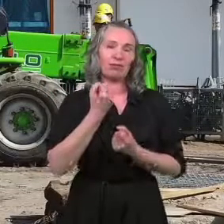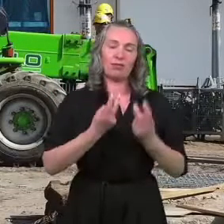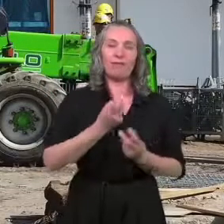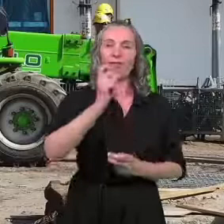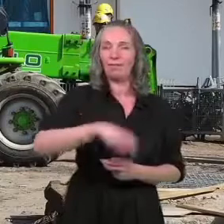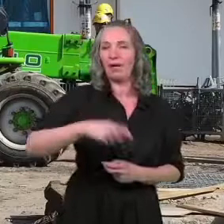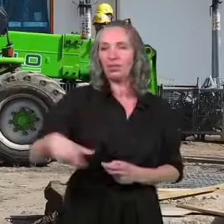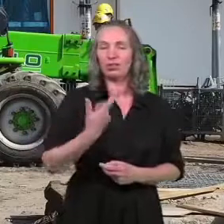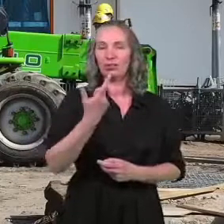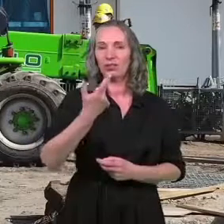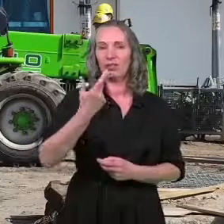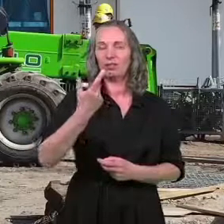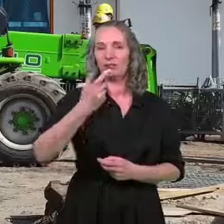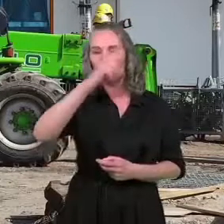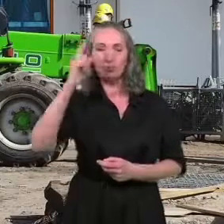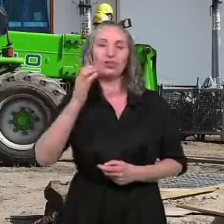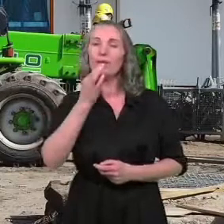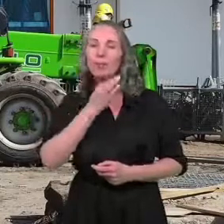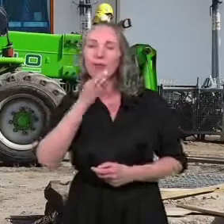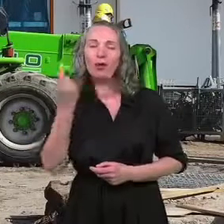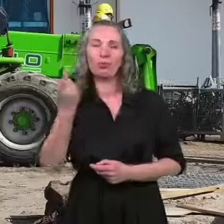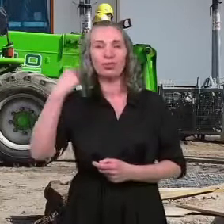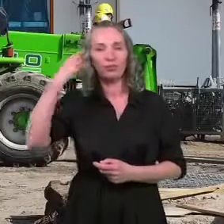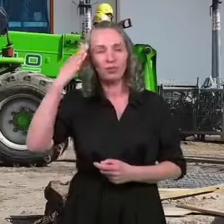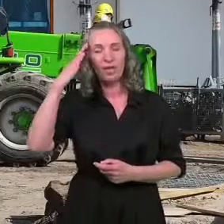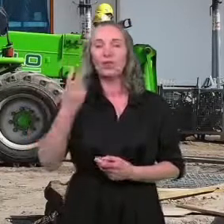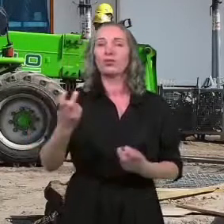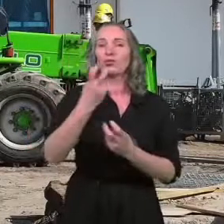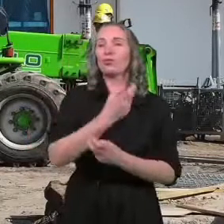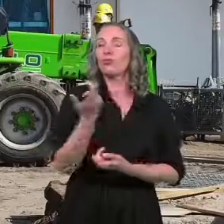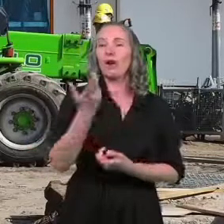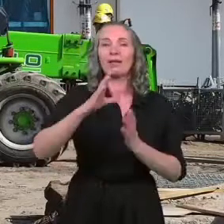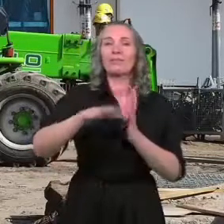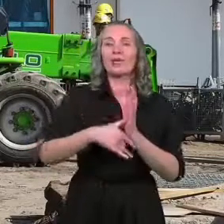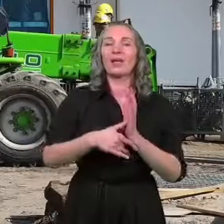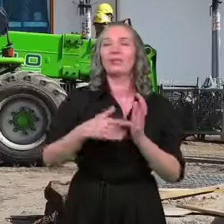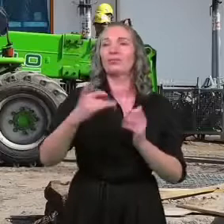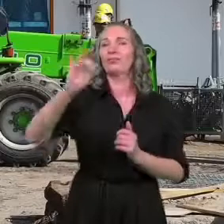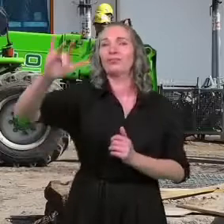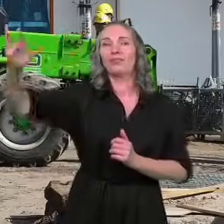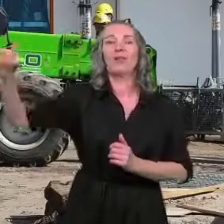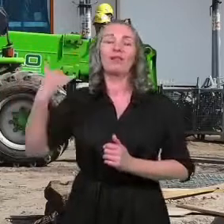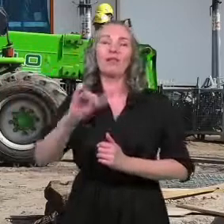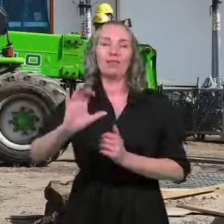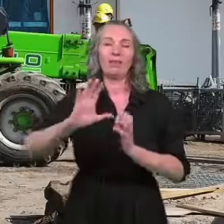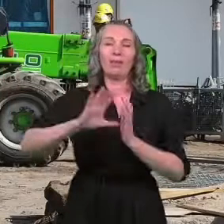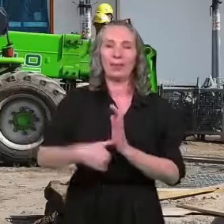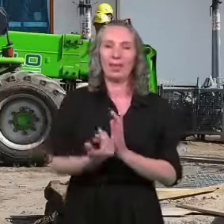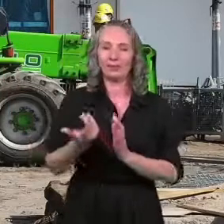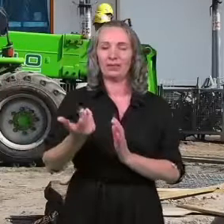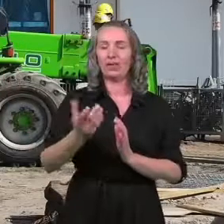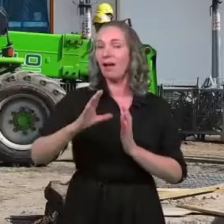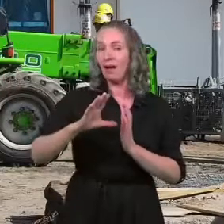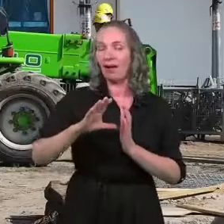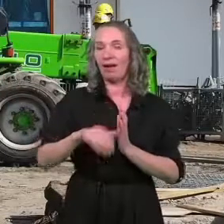właśnie młodzi włocławianie niekoniecznie szukali swojego miejsca do życia poza naszym miastem, poza granicami naszego miasta,